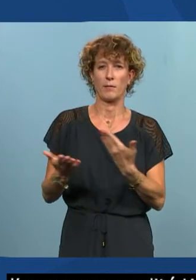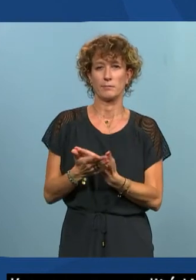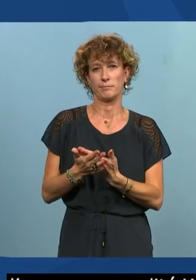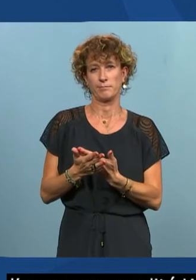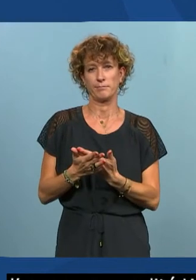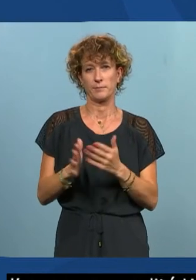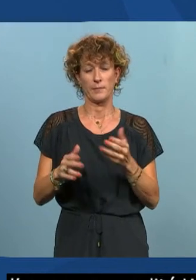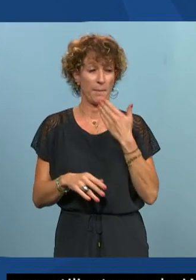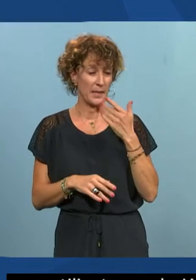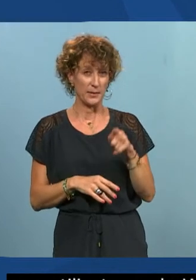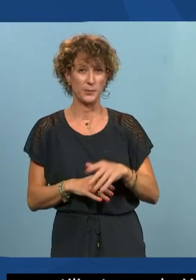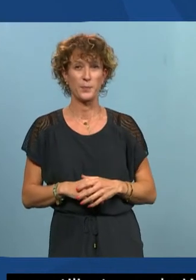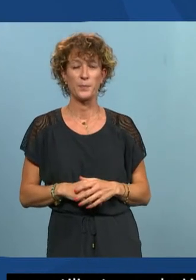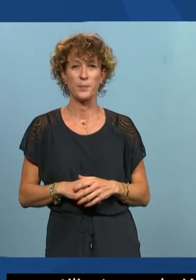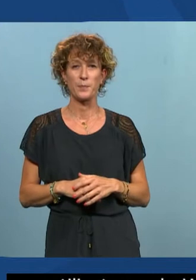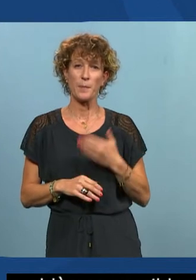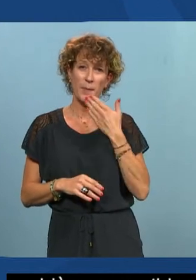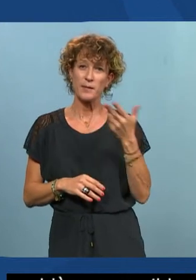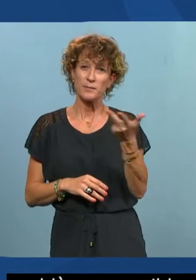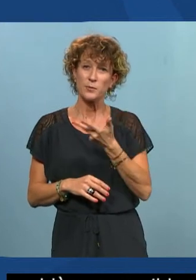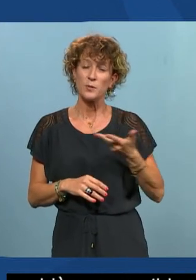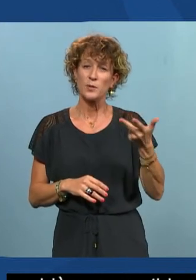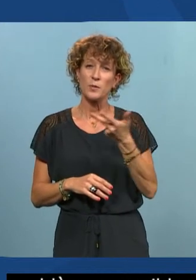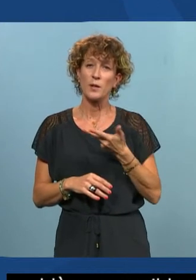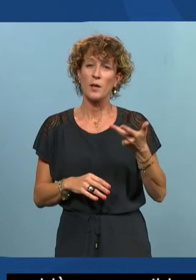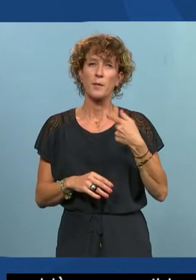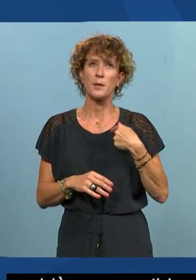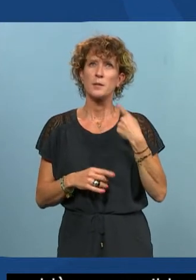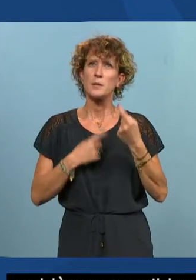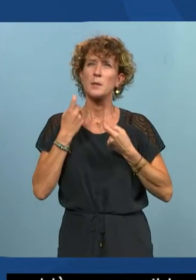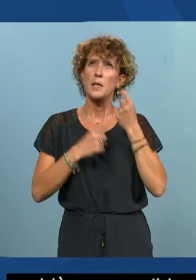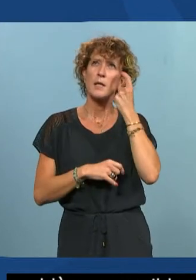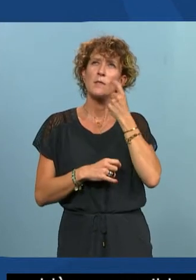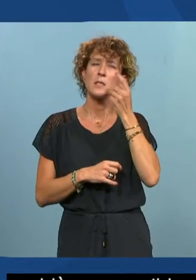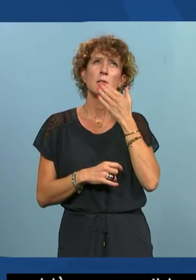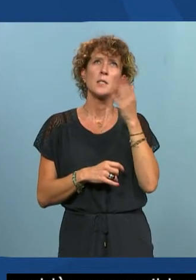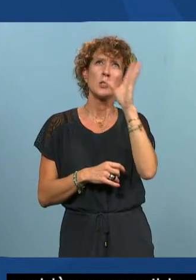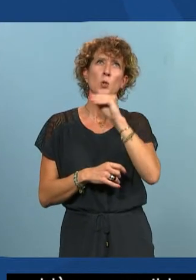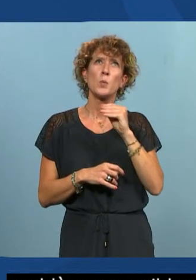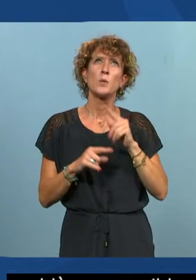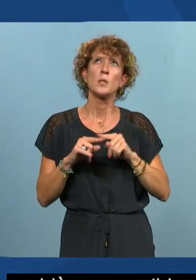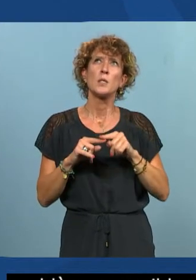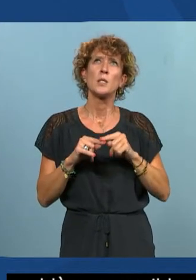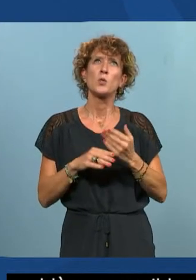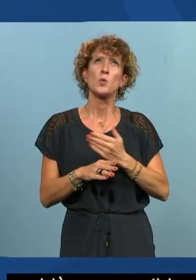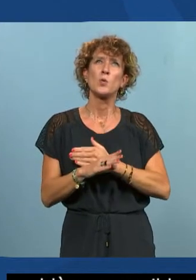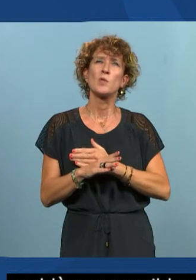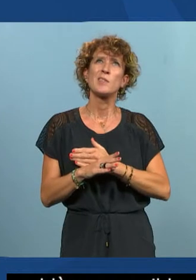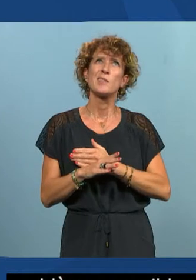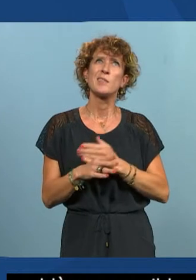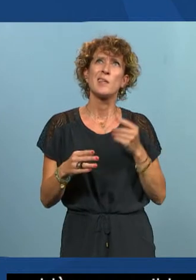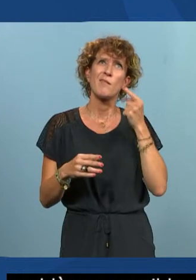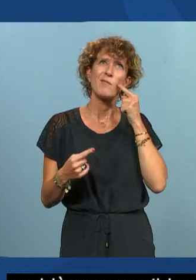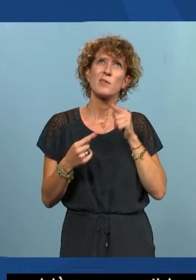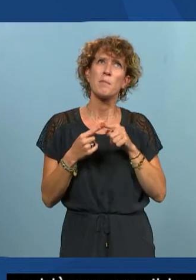Merci. Merci à toi. Merci à vous trois. J'étais en train de réfléchir à ce que j'ai oublié de dire des choses avant de rentrer dans le sujet. Vous